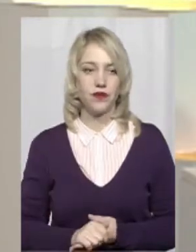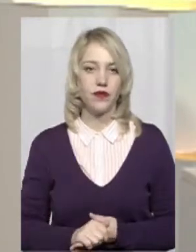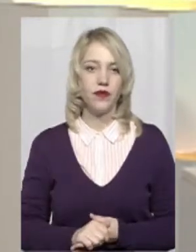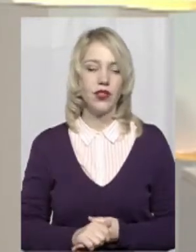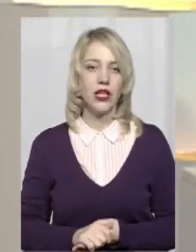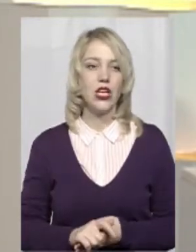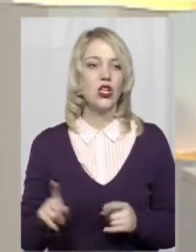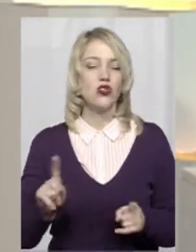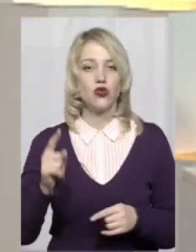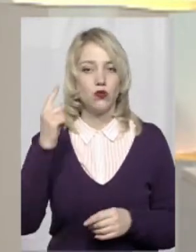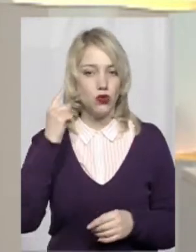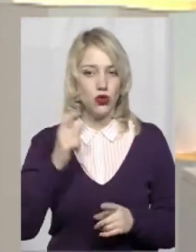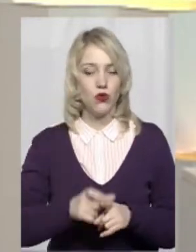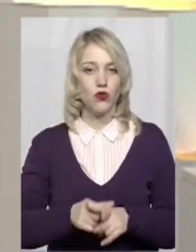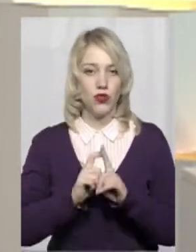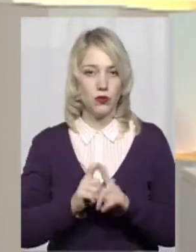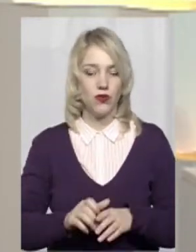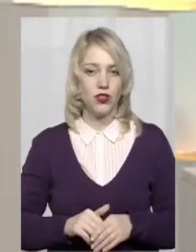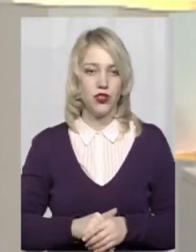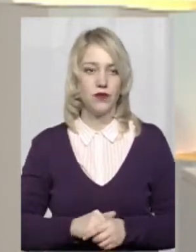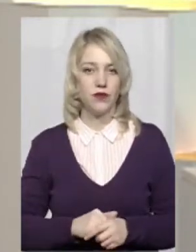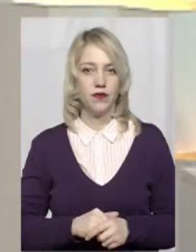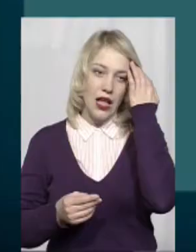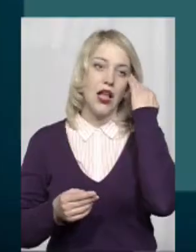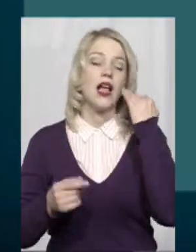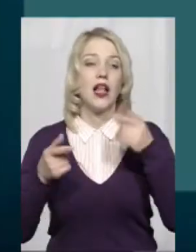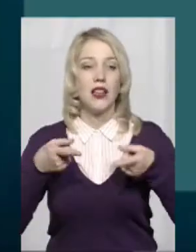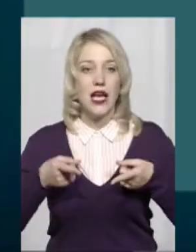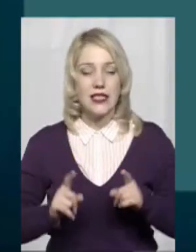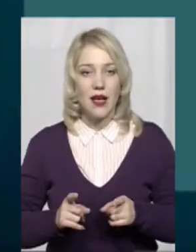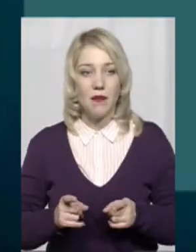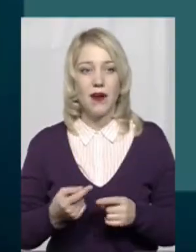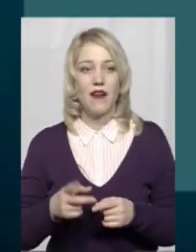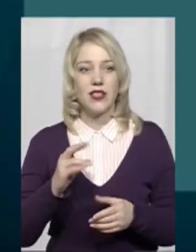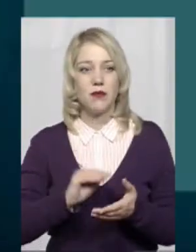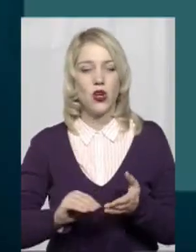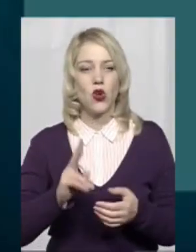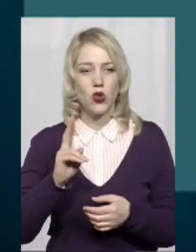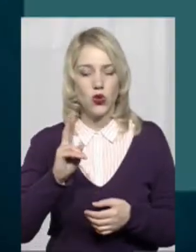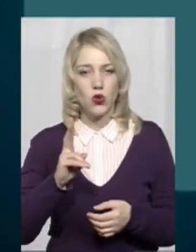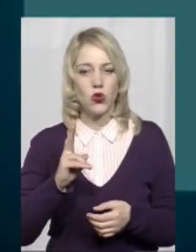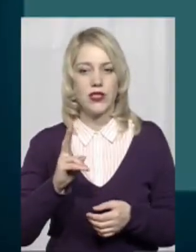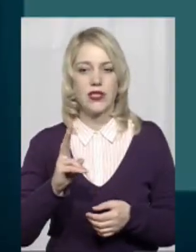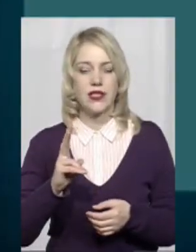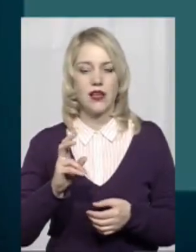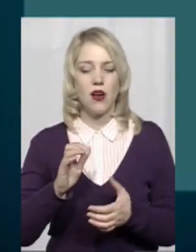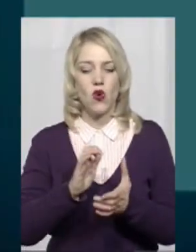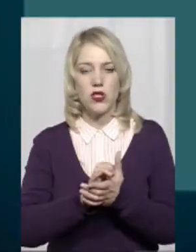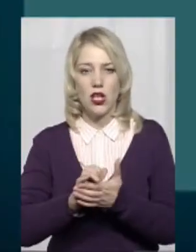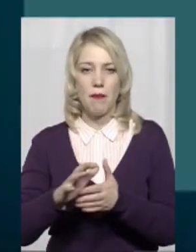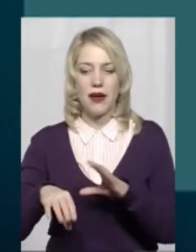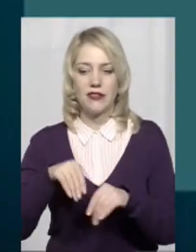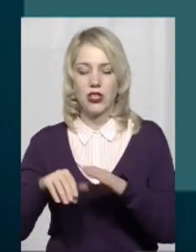Михайло, і що почав у відповідь? Читають програми кандидатів? На запитання, чи хтось з респондентів ознайнувся з передвиборчими